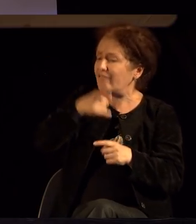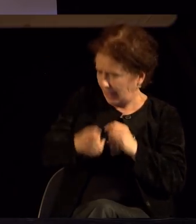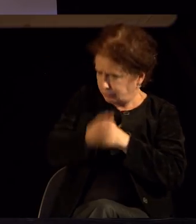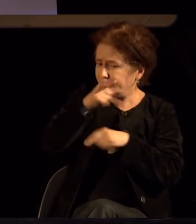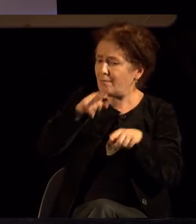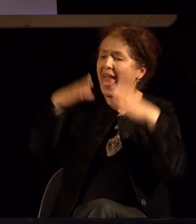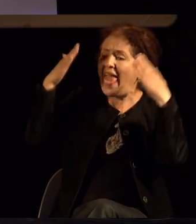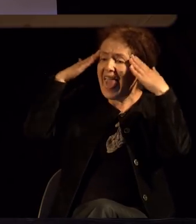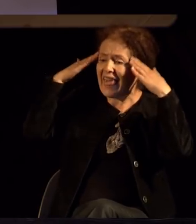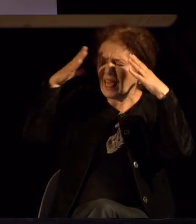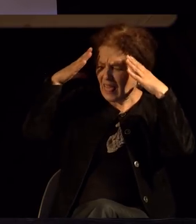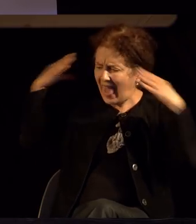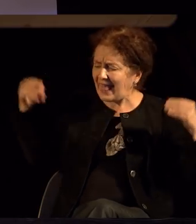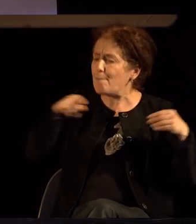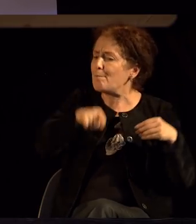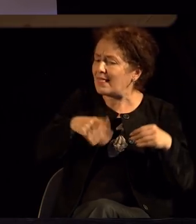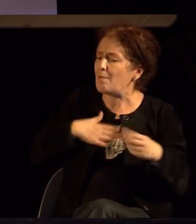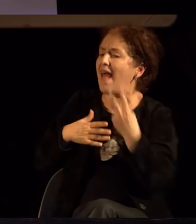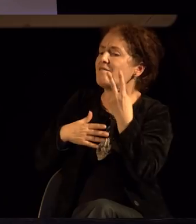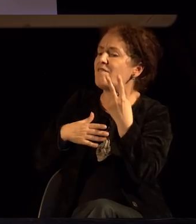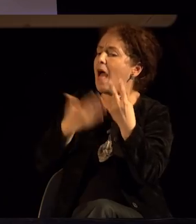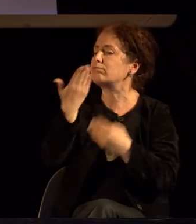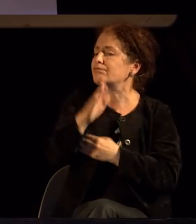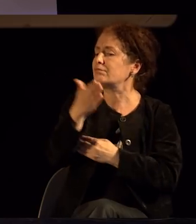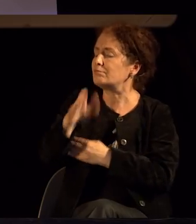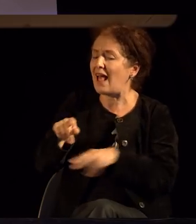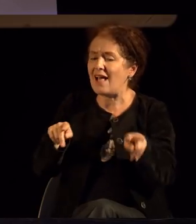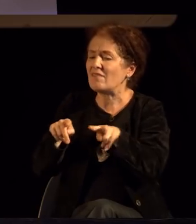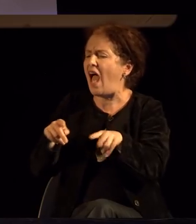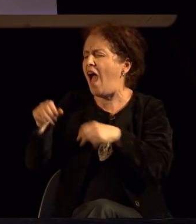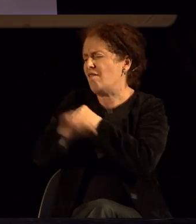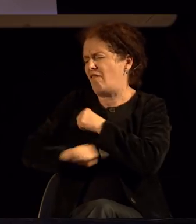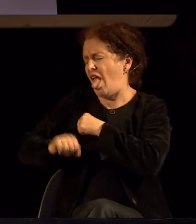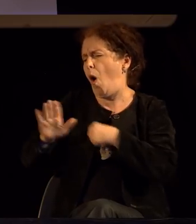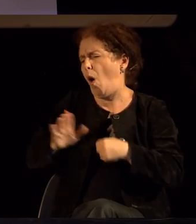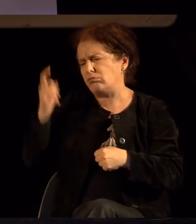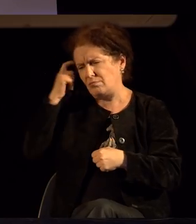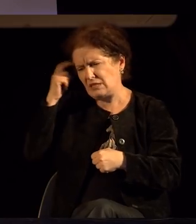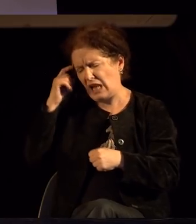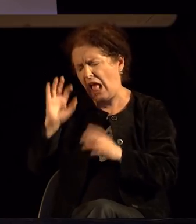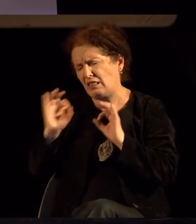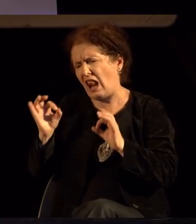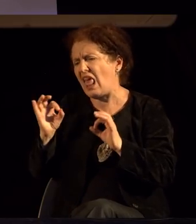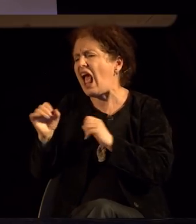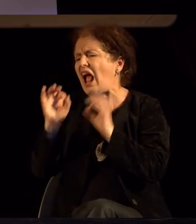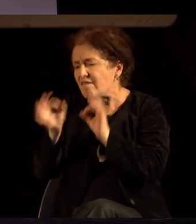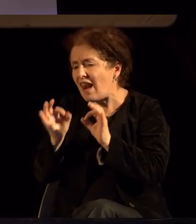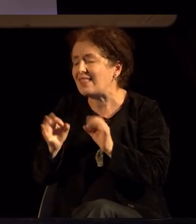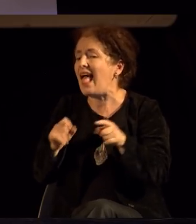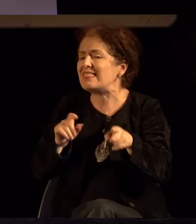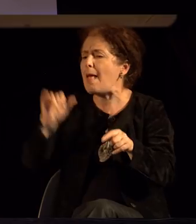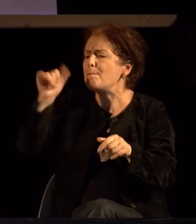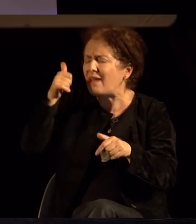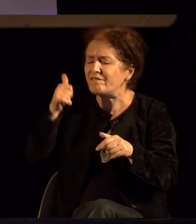Египет, и има двајца представници, Аристип и Хейгезија. На основната школа се